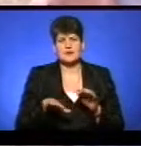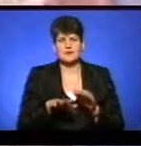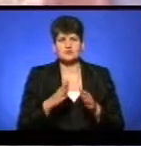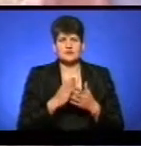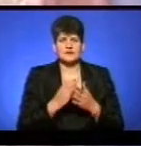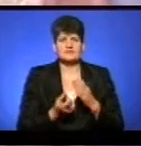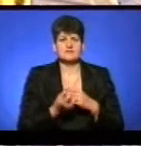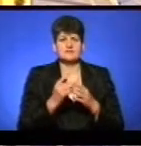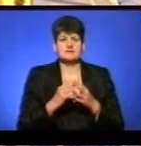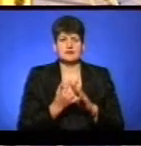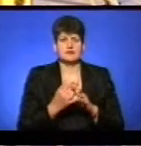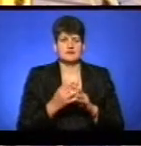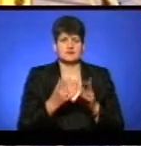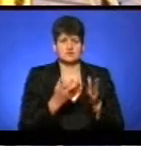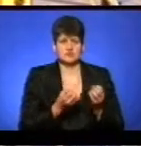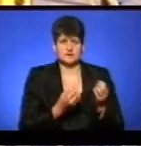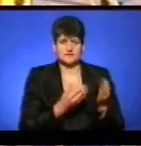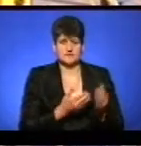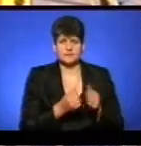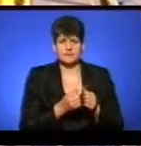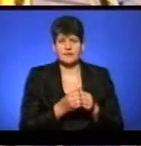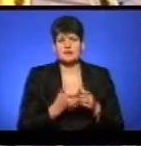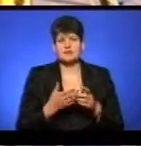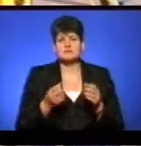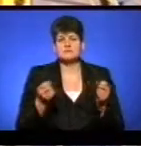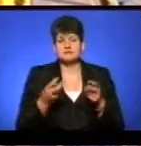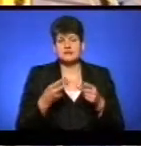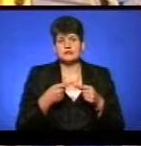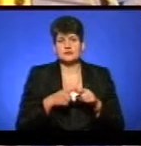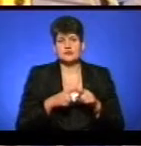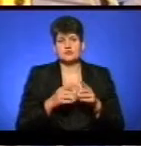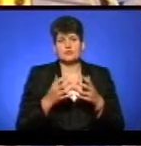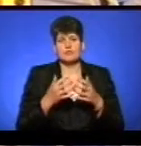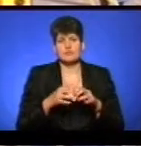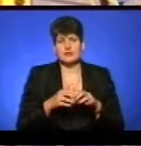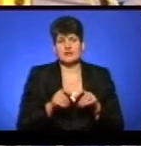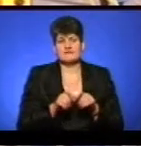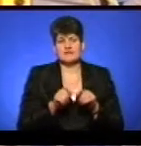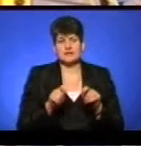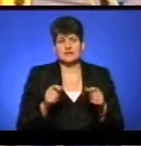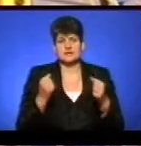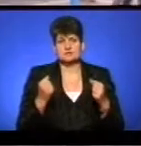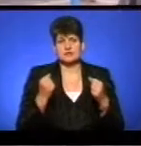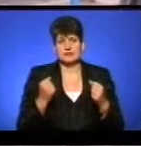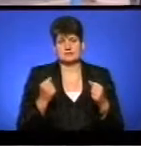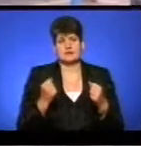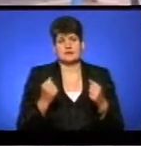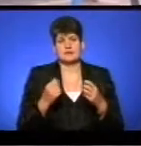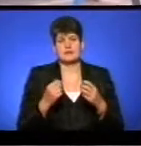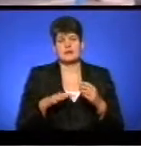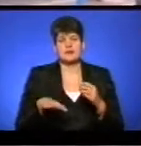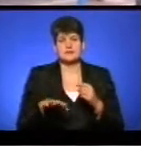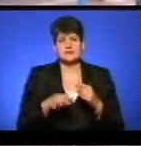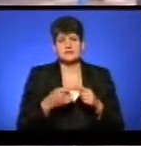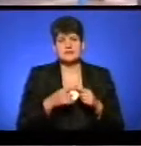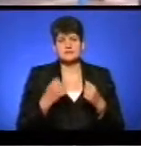зараз з'явився в селі Рухманів. Після відкриття кабінету фізики спеціальним технічним обладнанням відкрили спортивний майданчик. Це спортивний